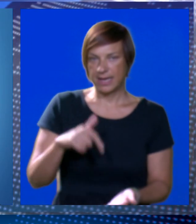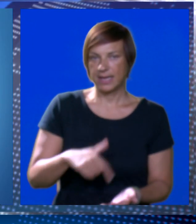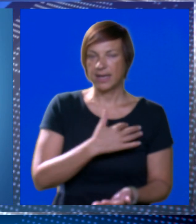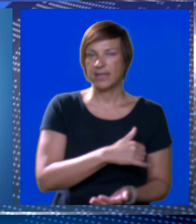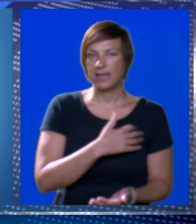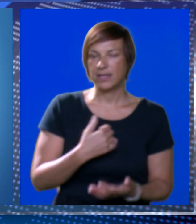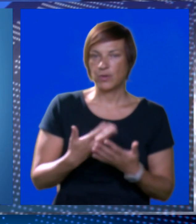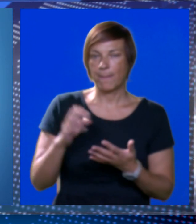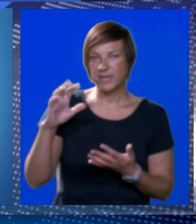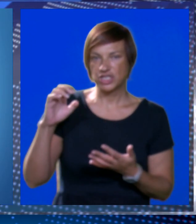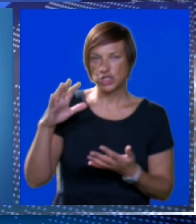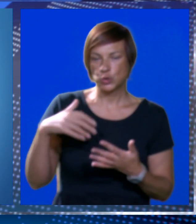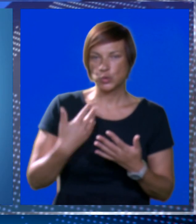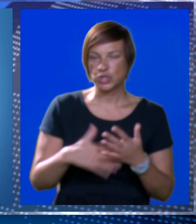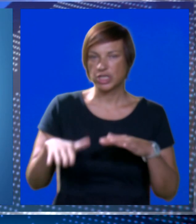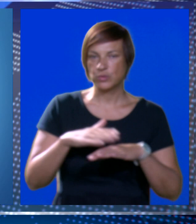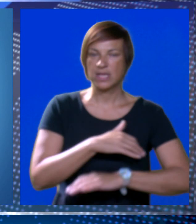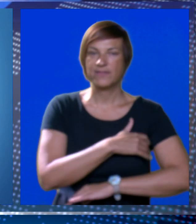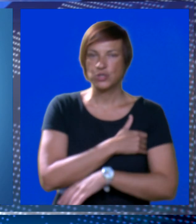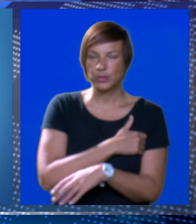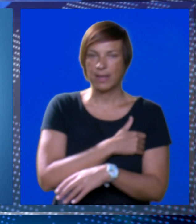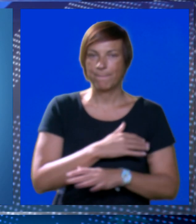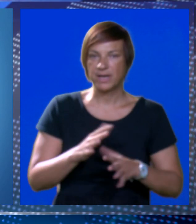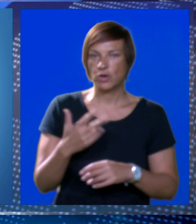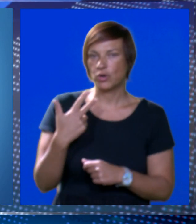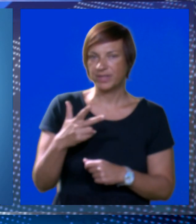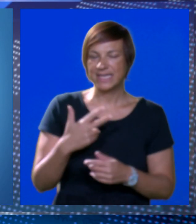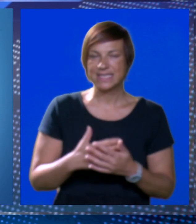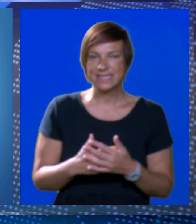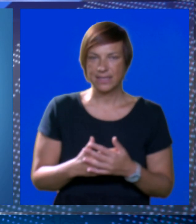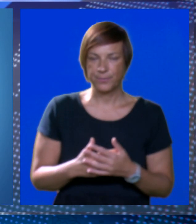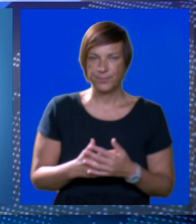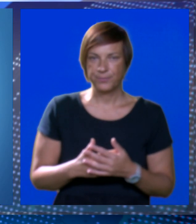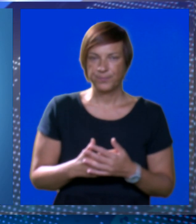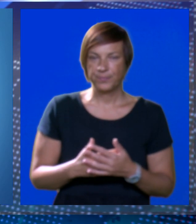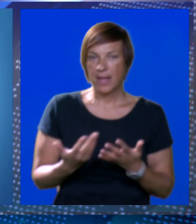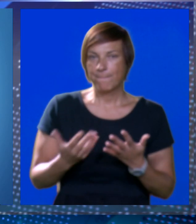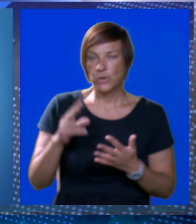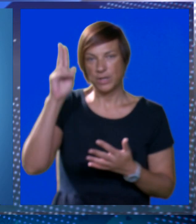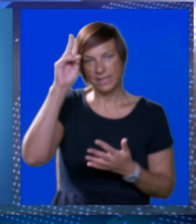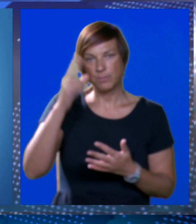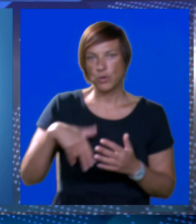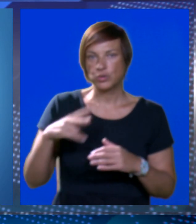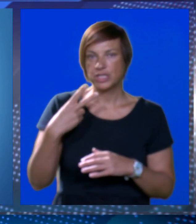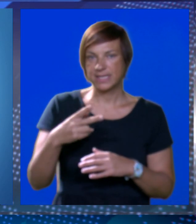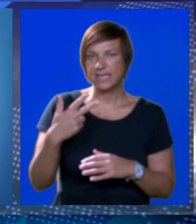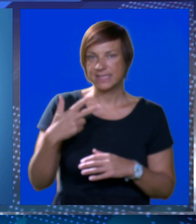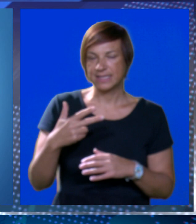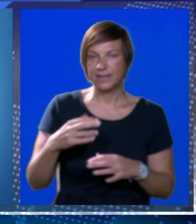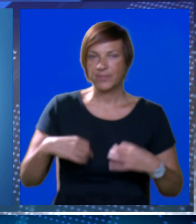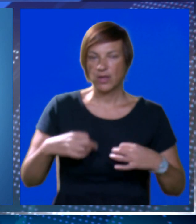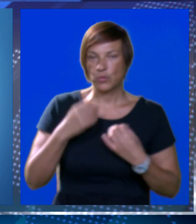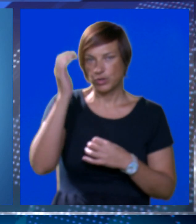I na krajnjem jugu Hrvatske prevladava će sunčano z najvišu temperaturu zraka oko 30 celzijevih stupnjeva, ponegdje mogući i do 33.